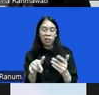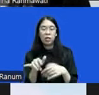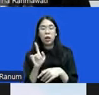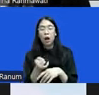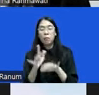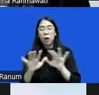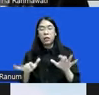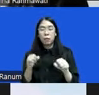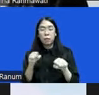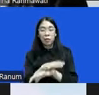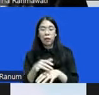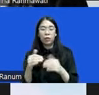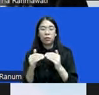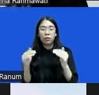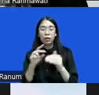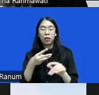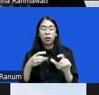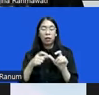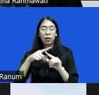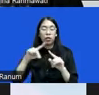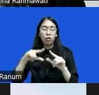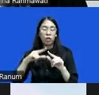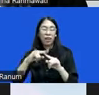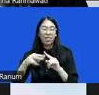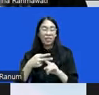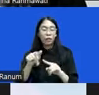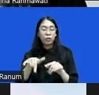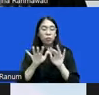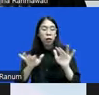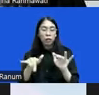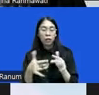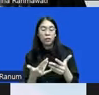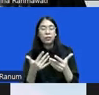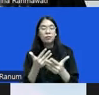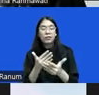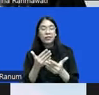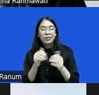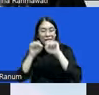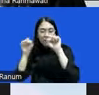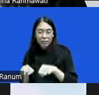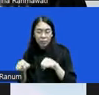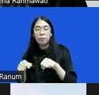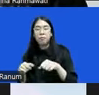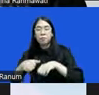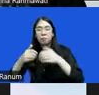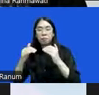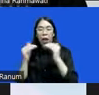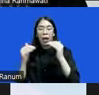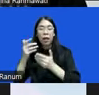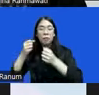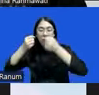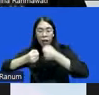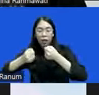restoratif yang mostly dilakukan di sistem peradaan pidana yang dilakukan oleh peratmenah hukum nah kemudian ada